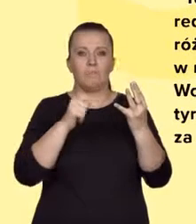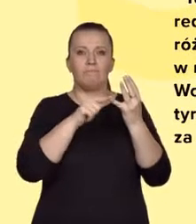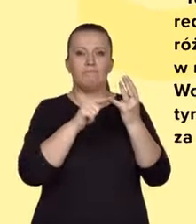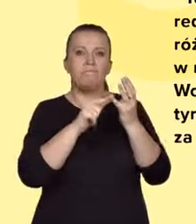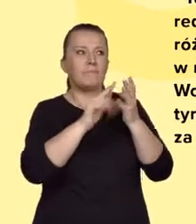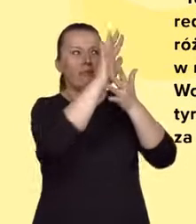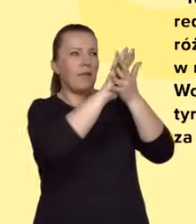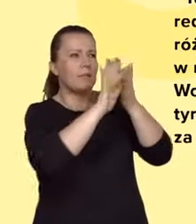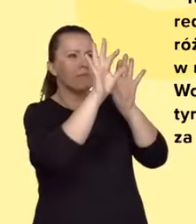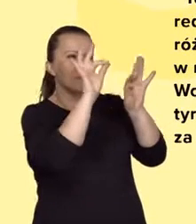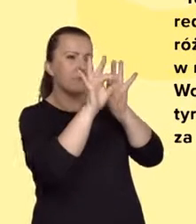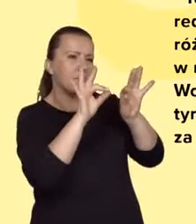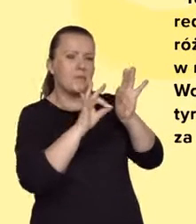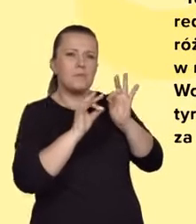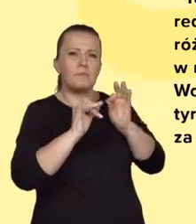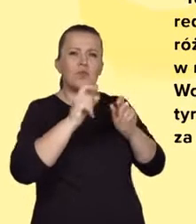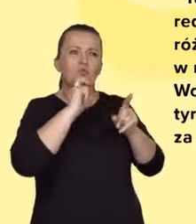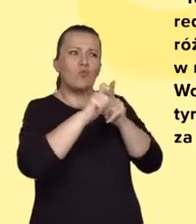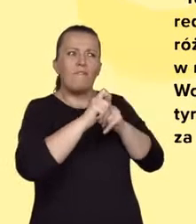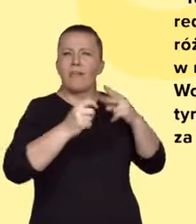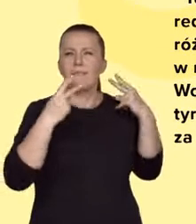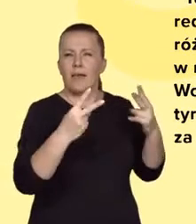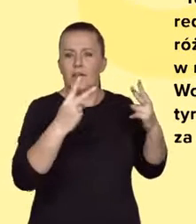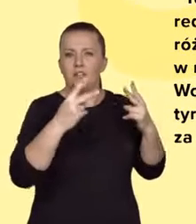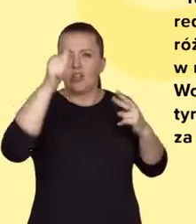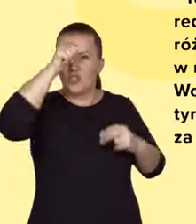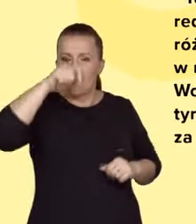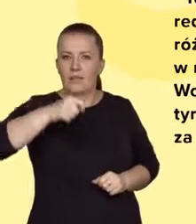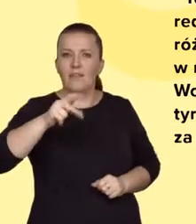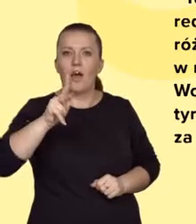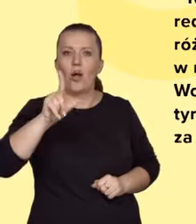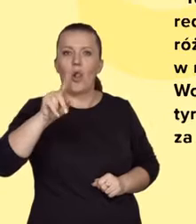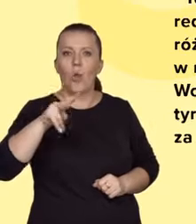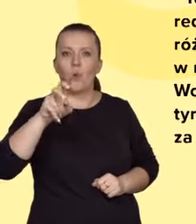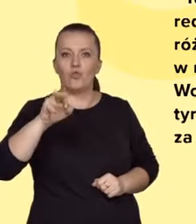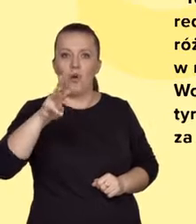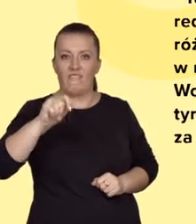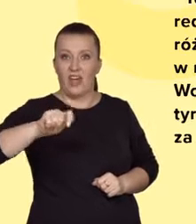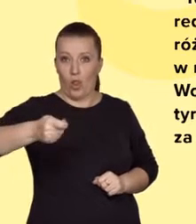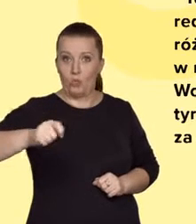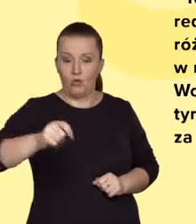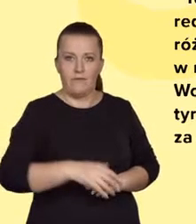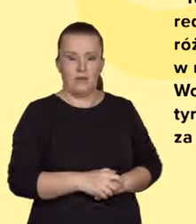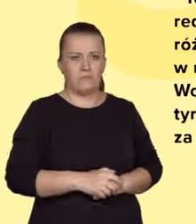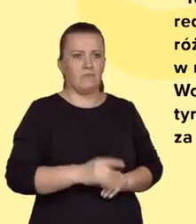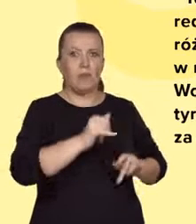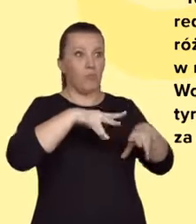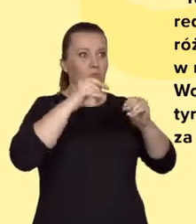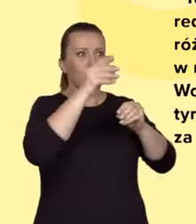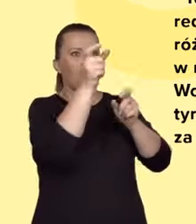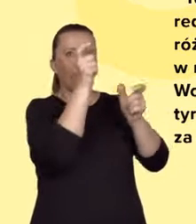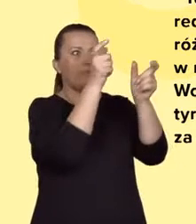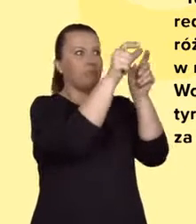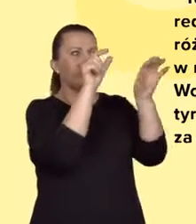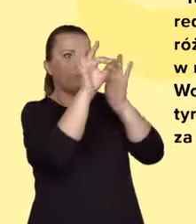to jest wybór słów kluczowych. Na pewno będzie ich za dużo. One zadziałają tylko wtedy, kiedy dokonasz